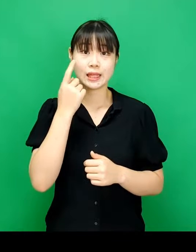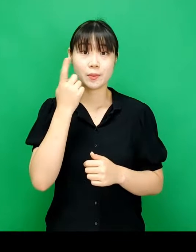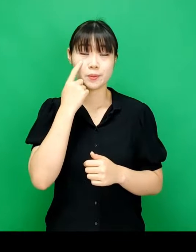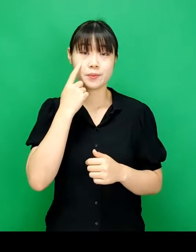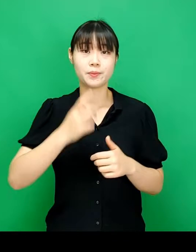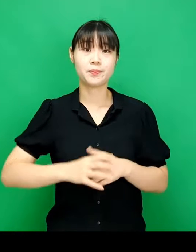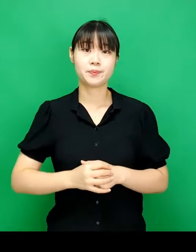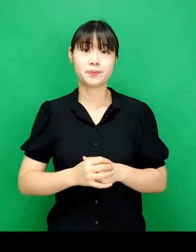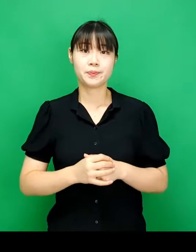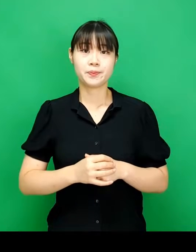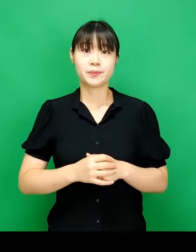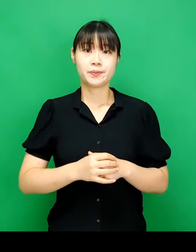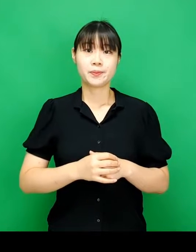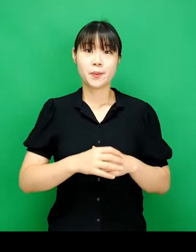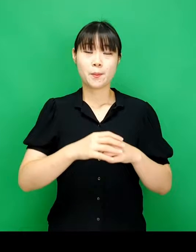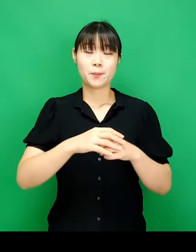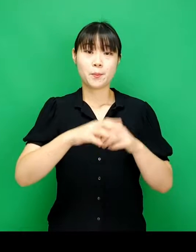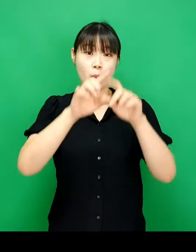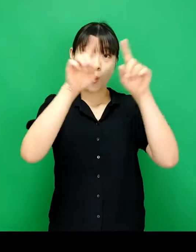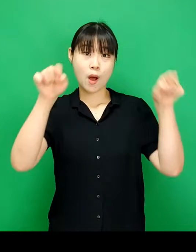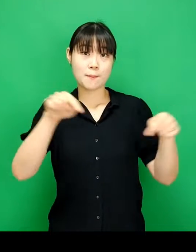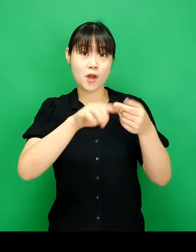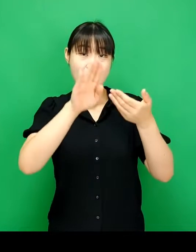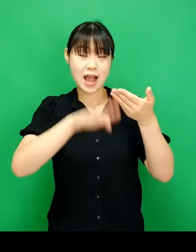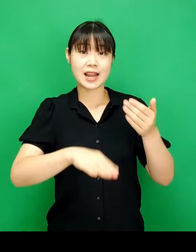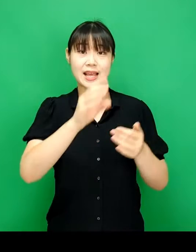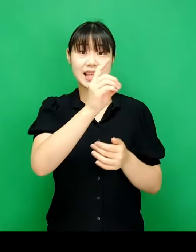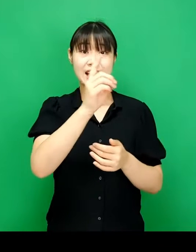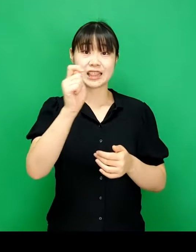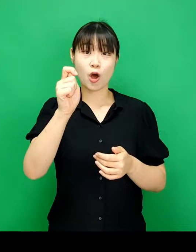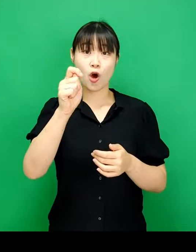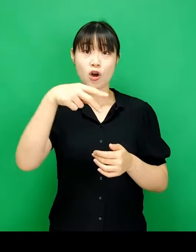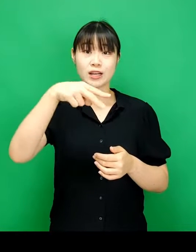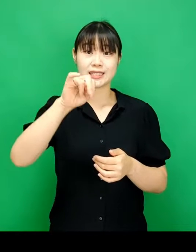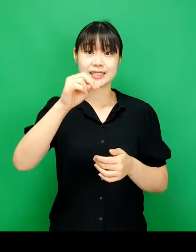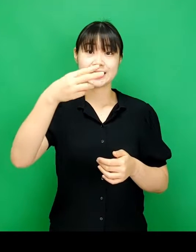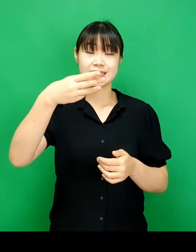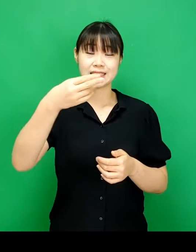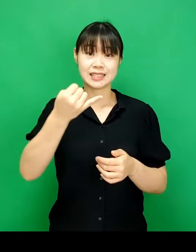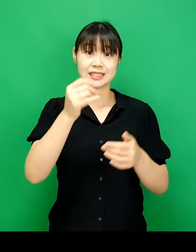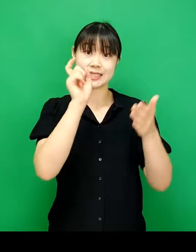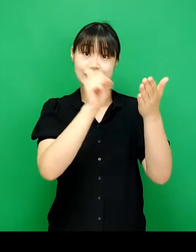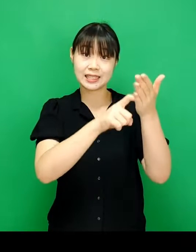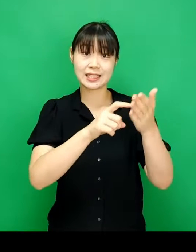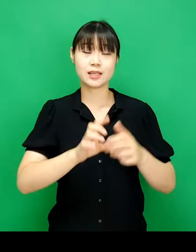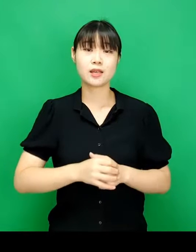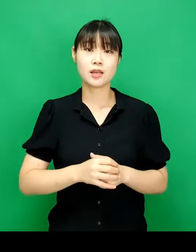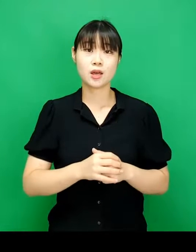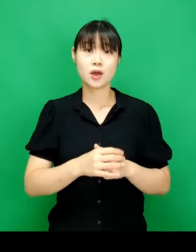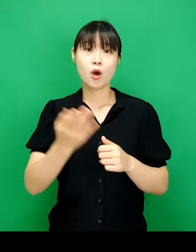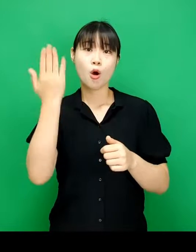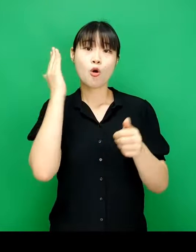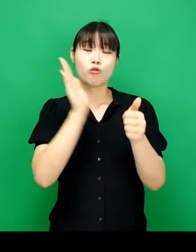데이터에서 확인해 보겠습니다 화면 아래에서 데이터 시트를 클릭합니다